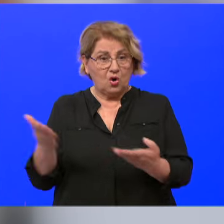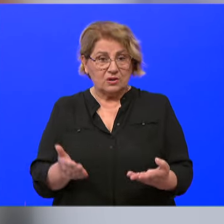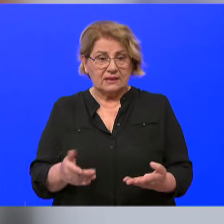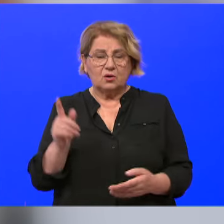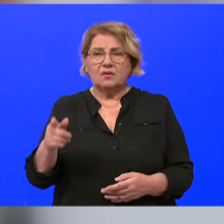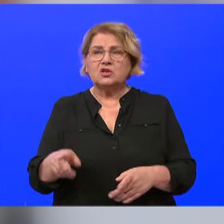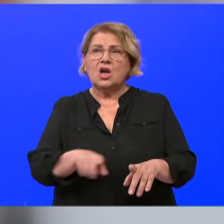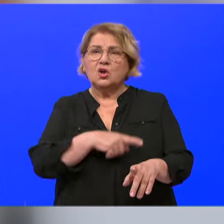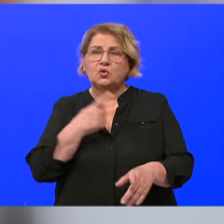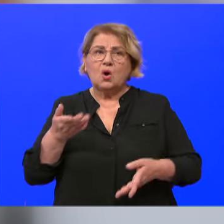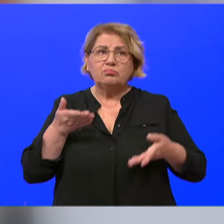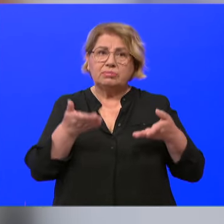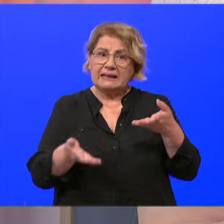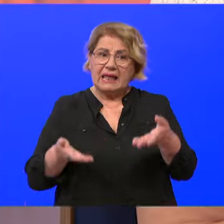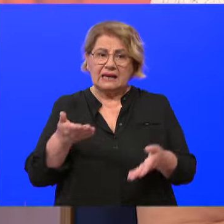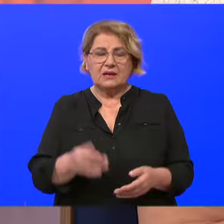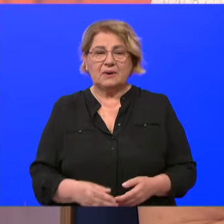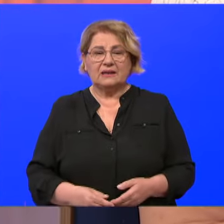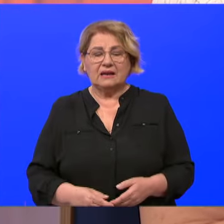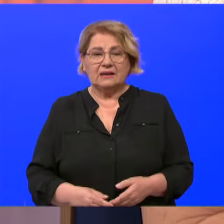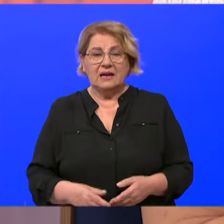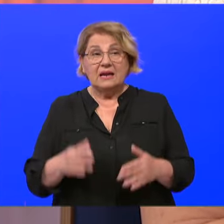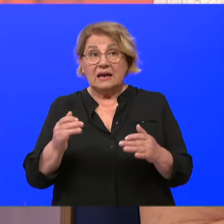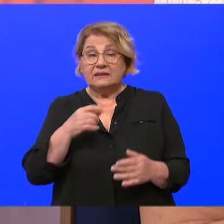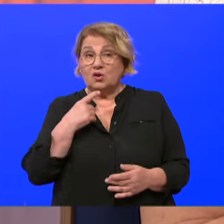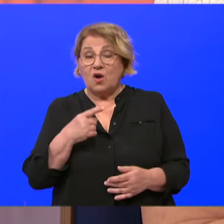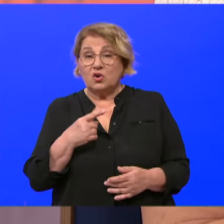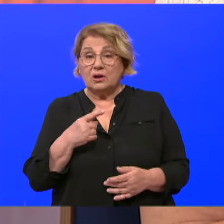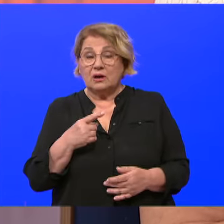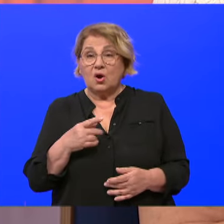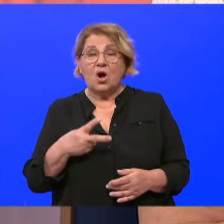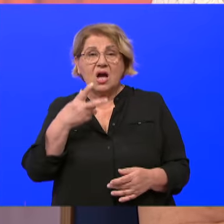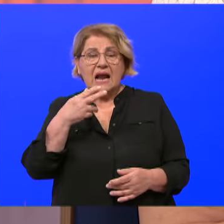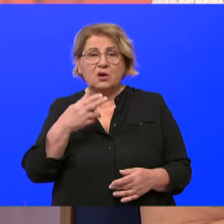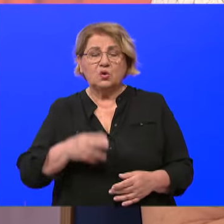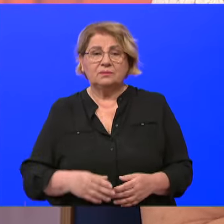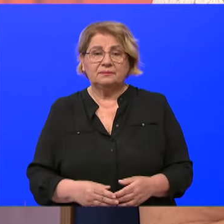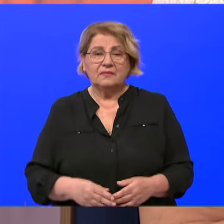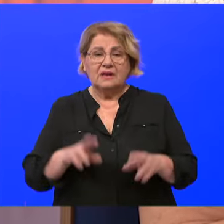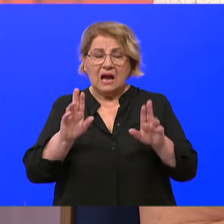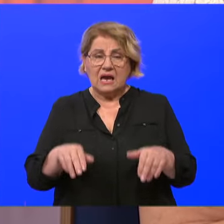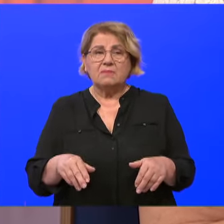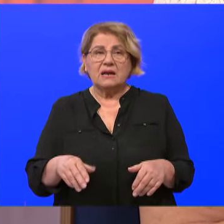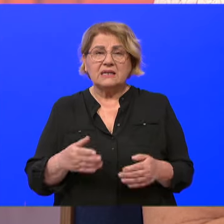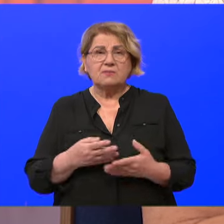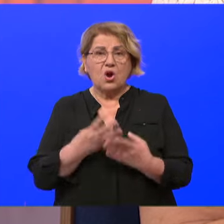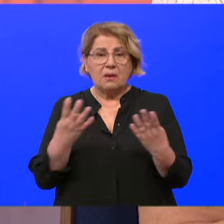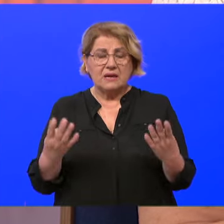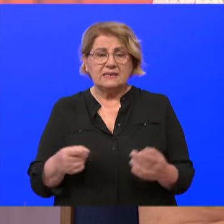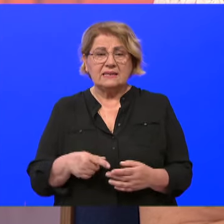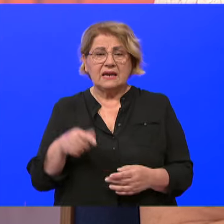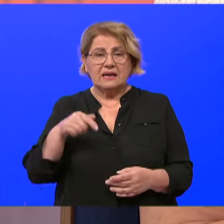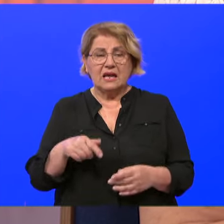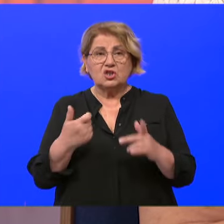zapravo već jako dugo predlagali. Jer kad govorimo o Raku, a imali smo emisije o tomu i